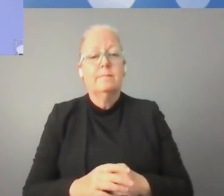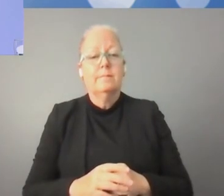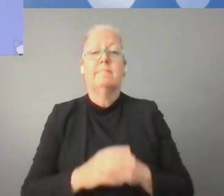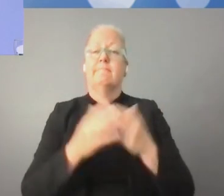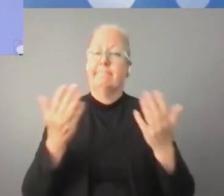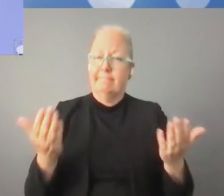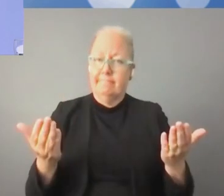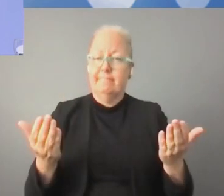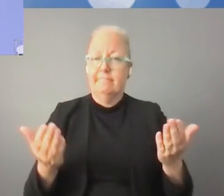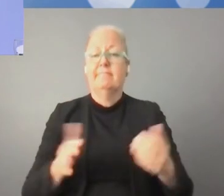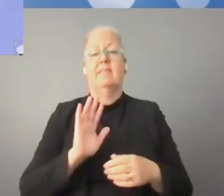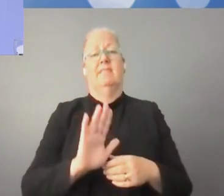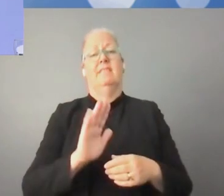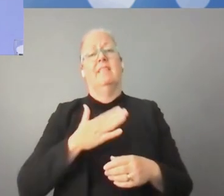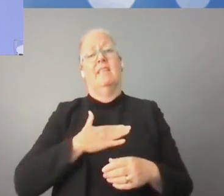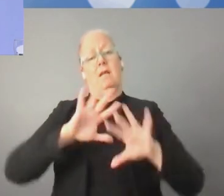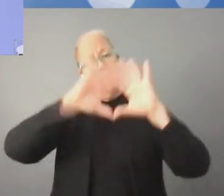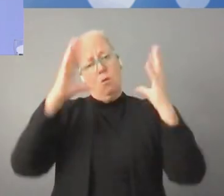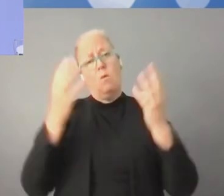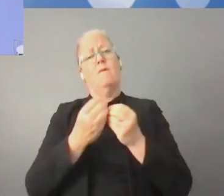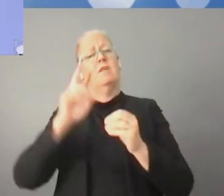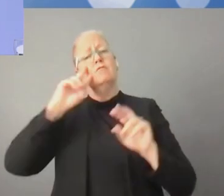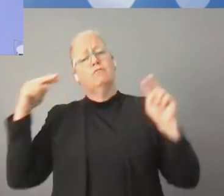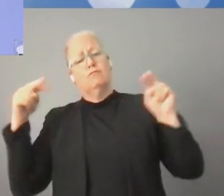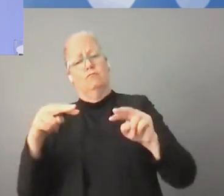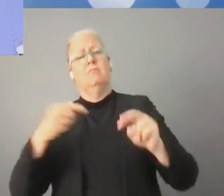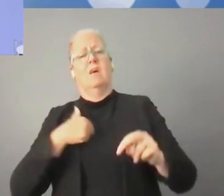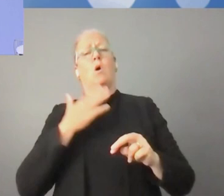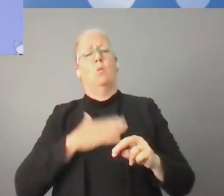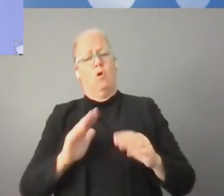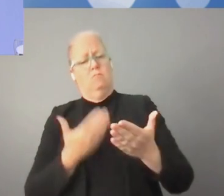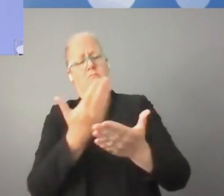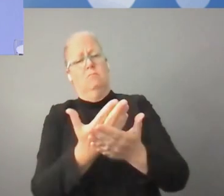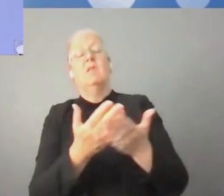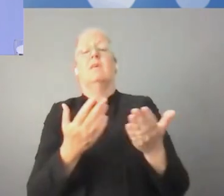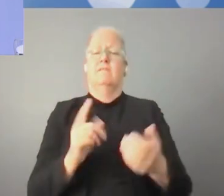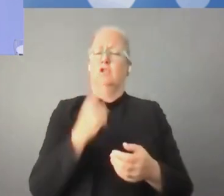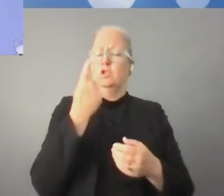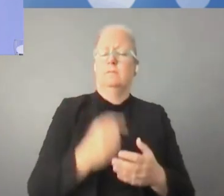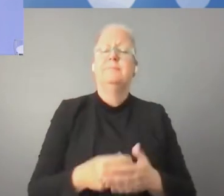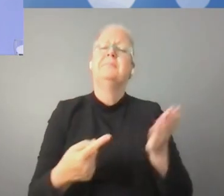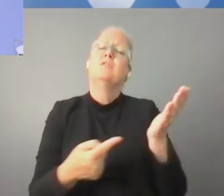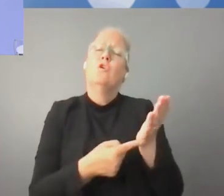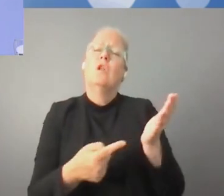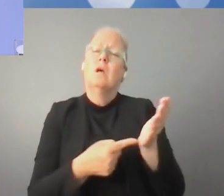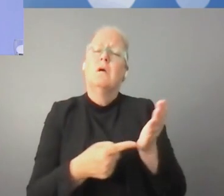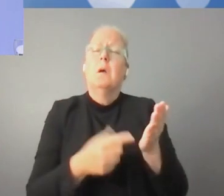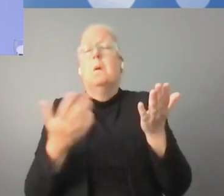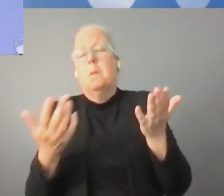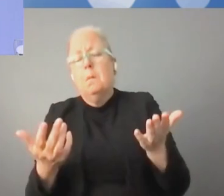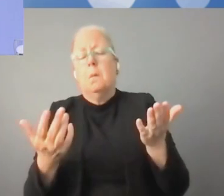وتصغير التحديات التي تقف أمامنا وهذا هو هدفنا الرئيسي.